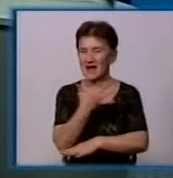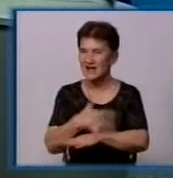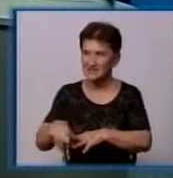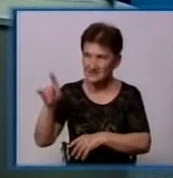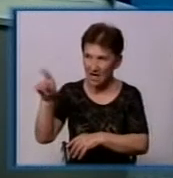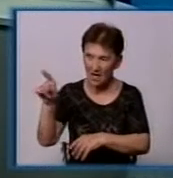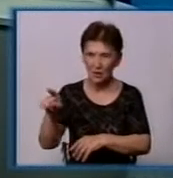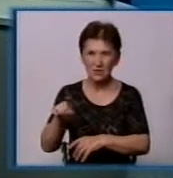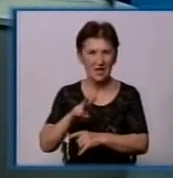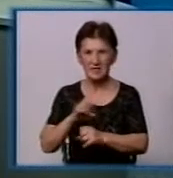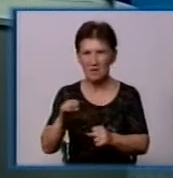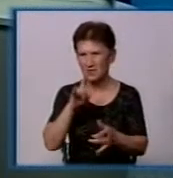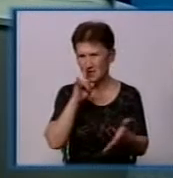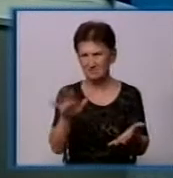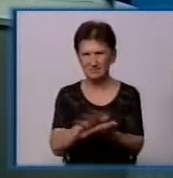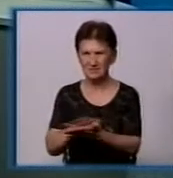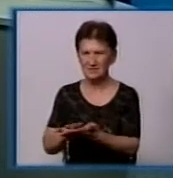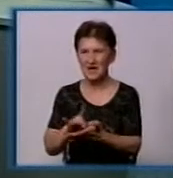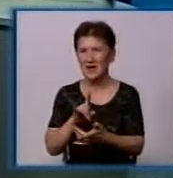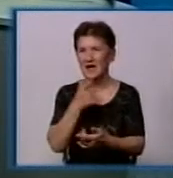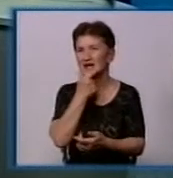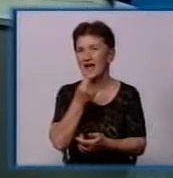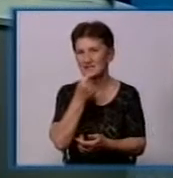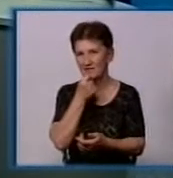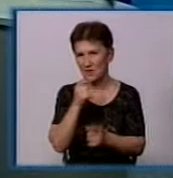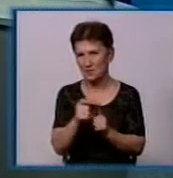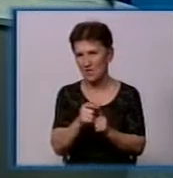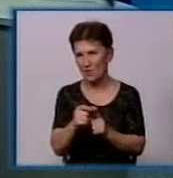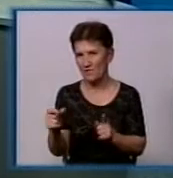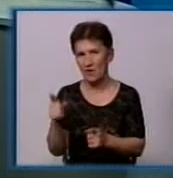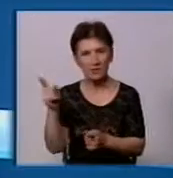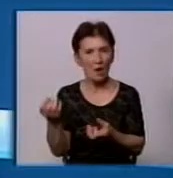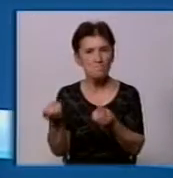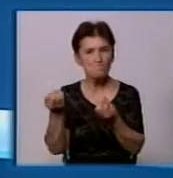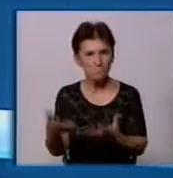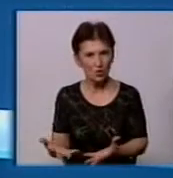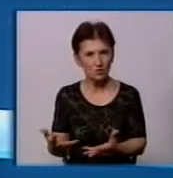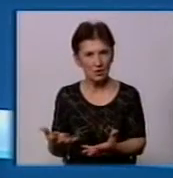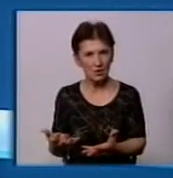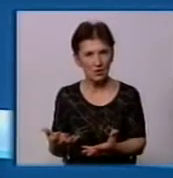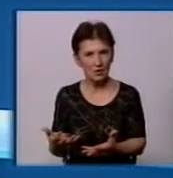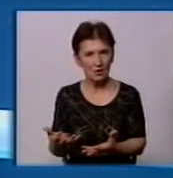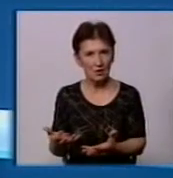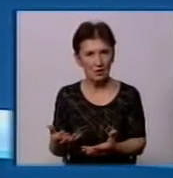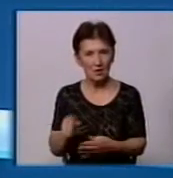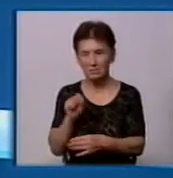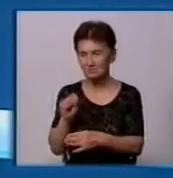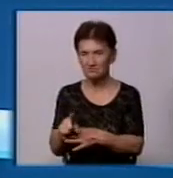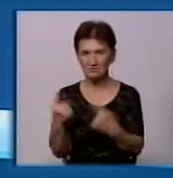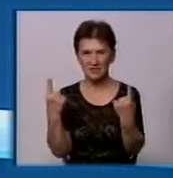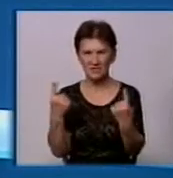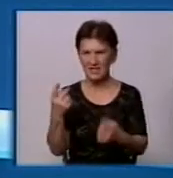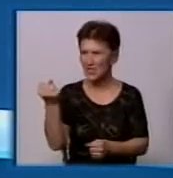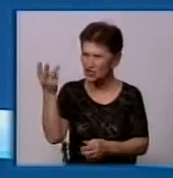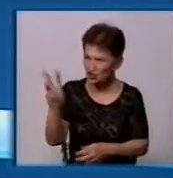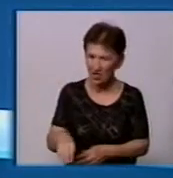прикриваються красивими словами про екологію чи про стан довкілля, там просто призначають великі штрафи за